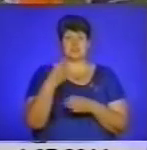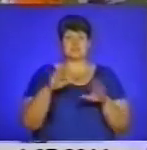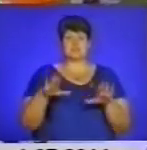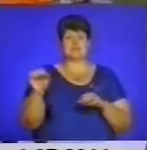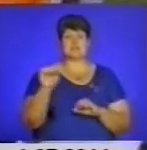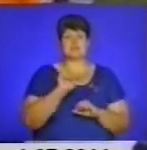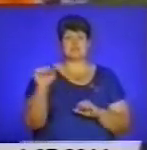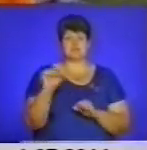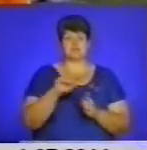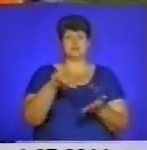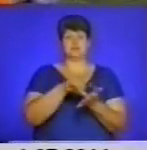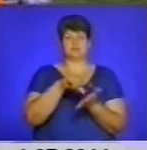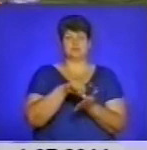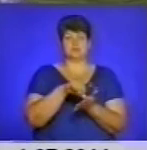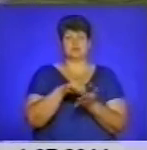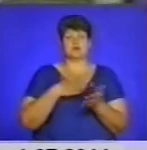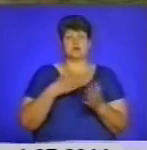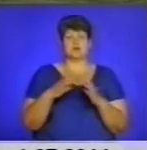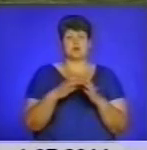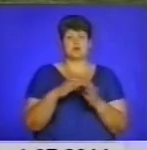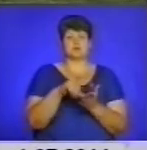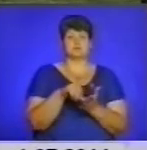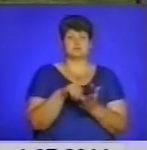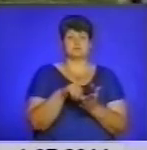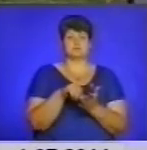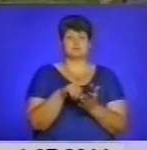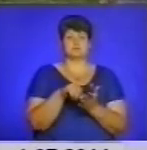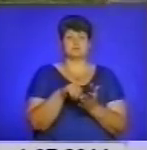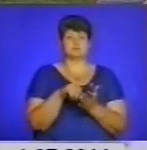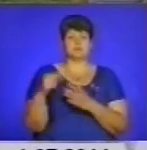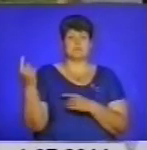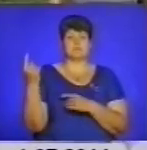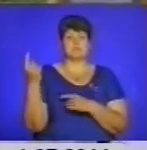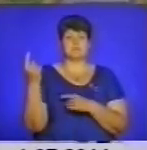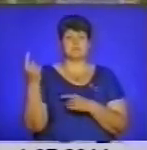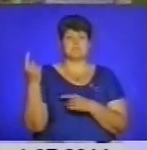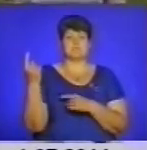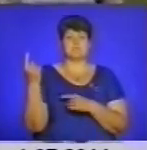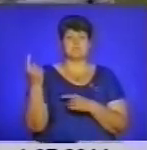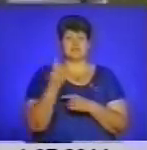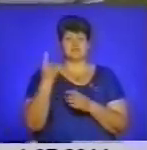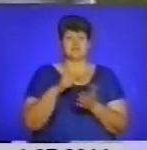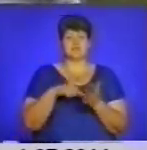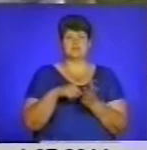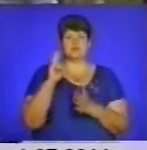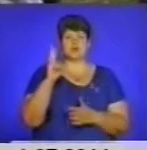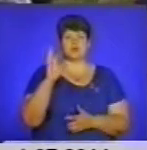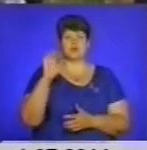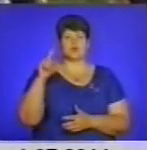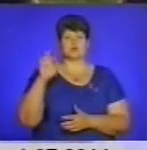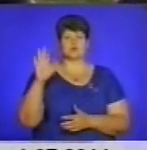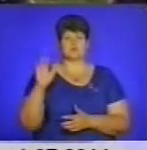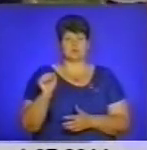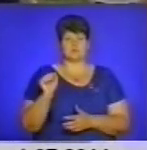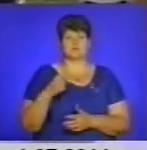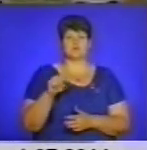Теребовлі. Наша команда представляла першість, ніби в місці Козова. А цього року